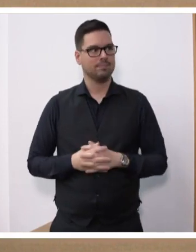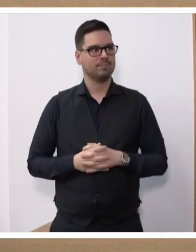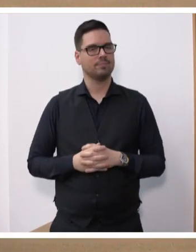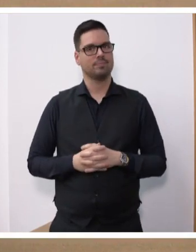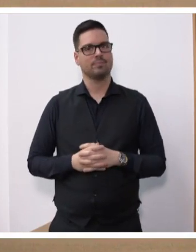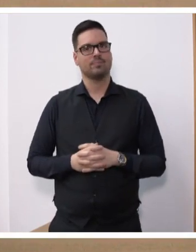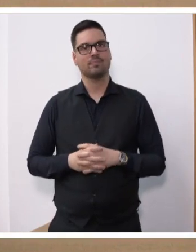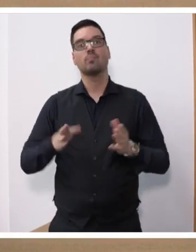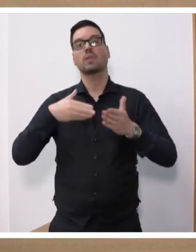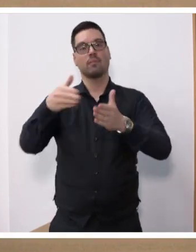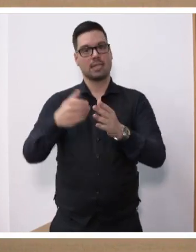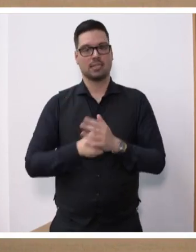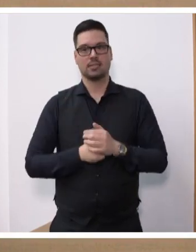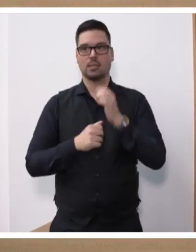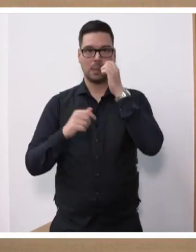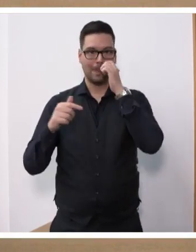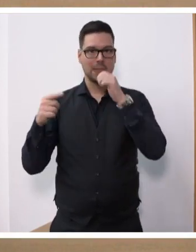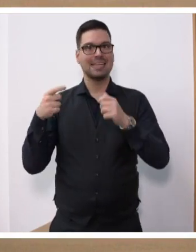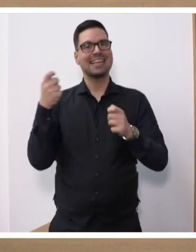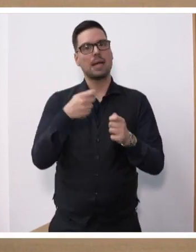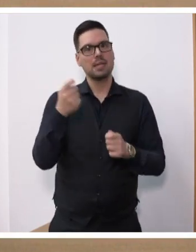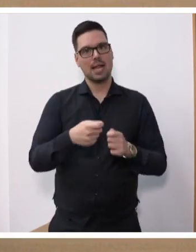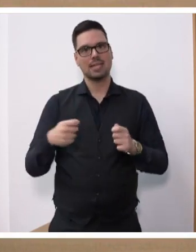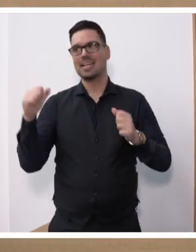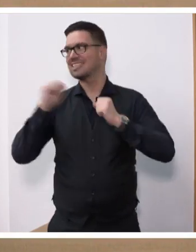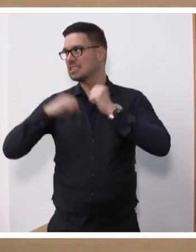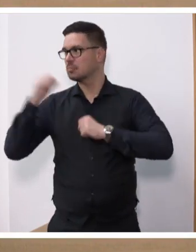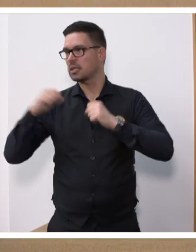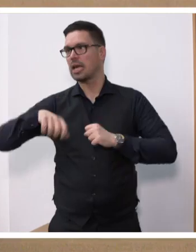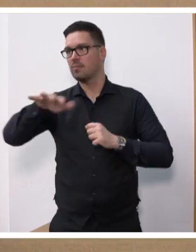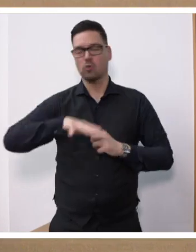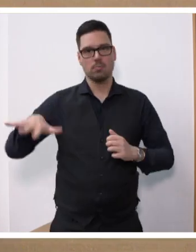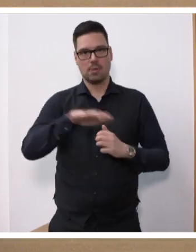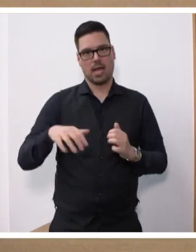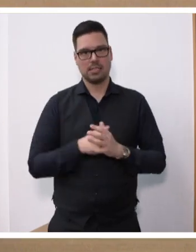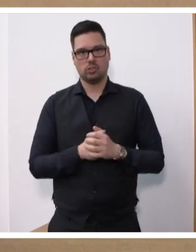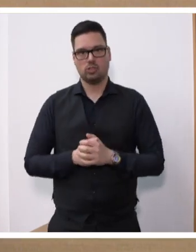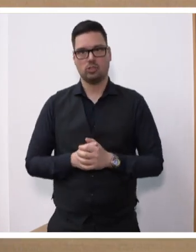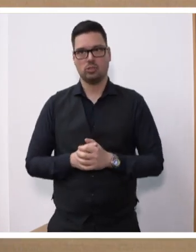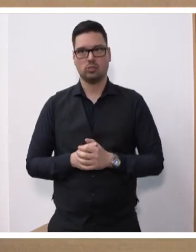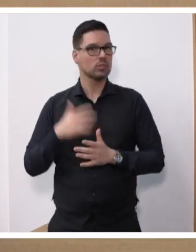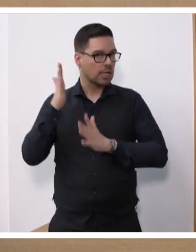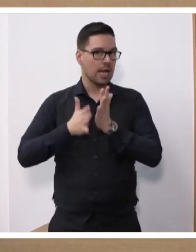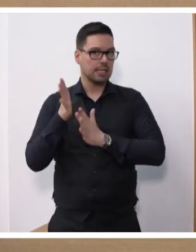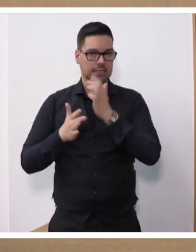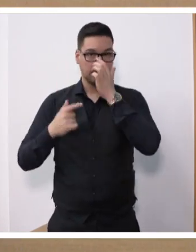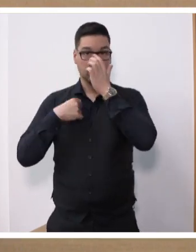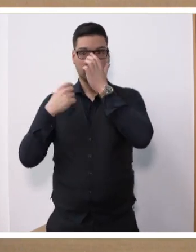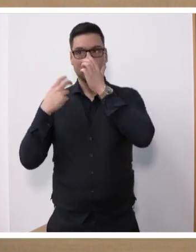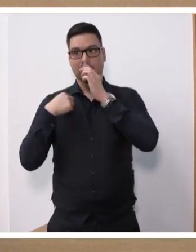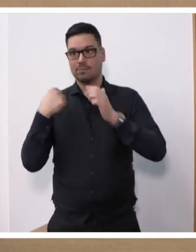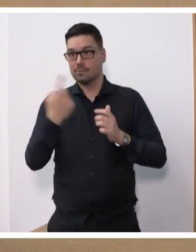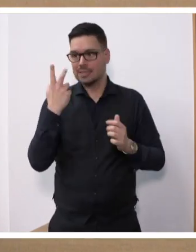Das geht weiter mit der Kriminalitätsbekämpfung in diesem Bereich. Das ist heute hier schon mal angesprochen worden. Wir sehen doch,